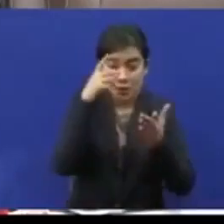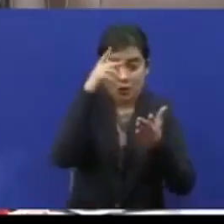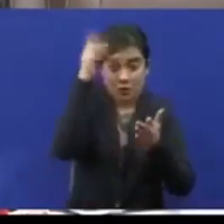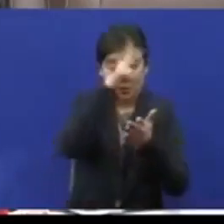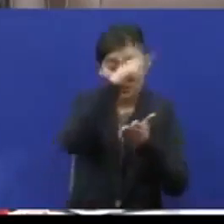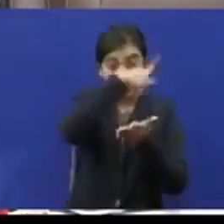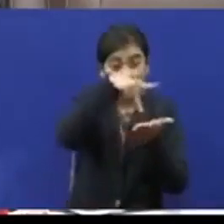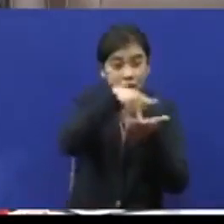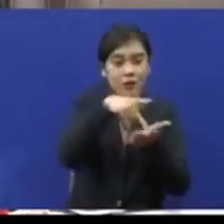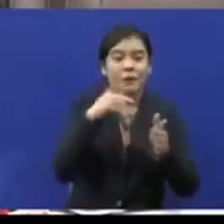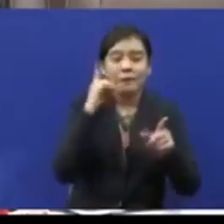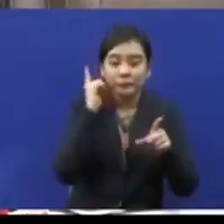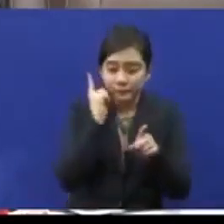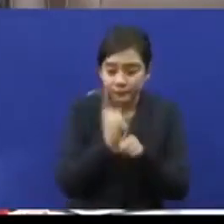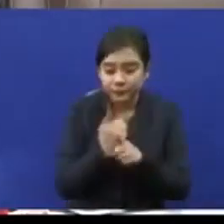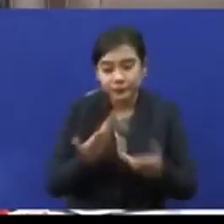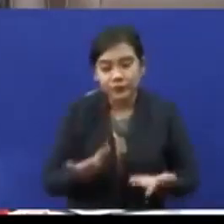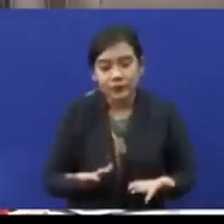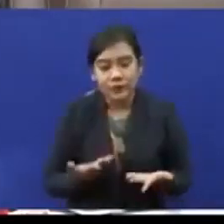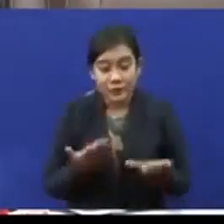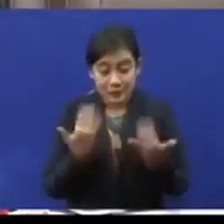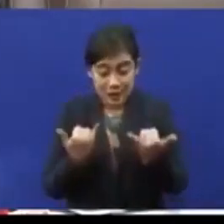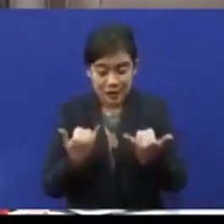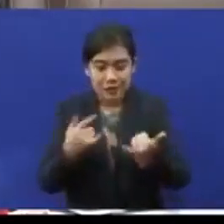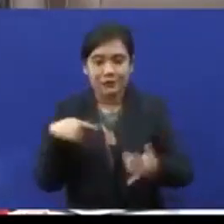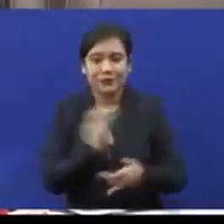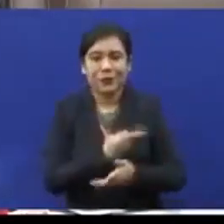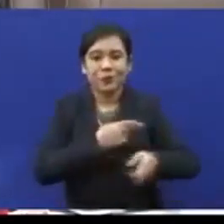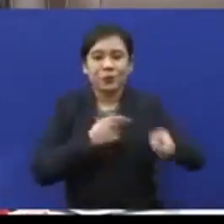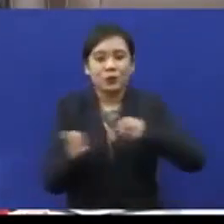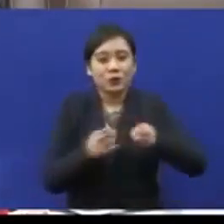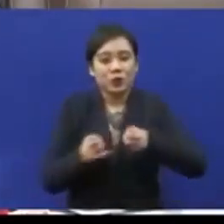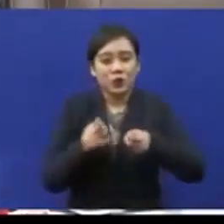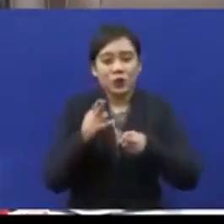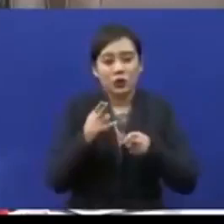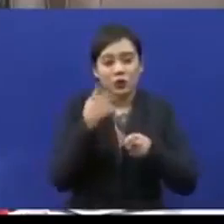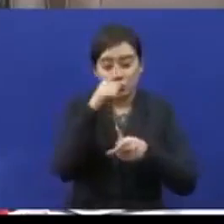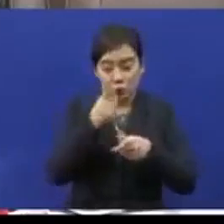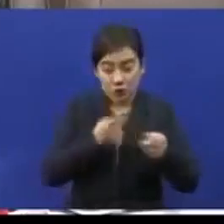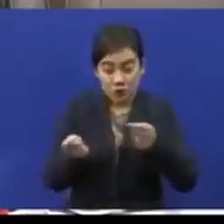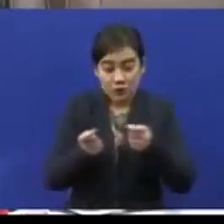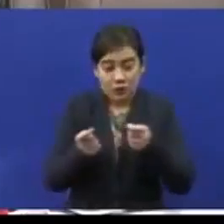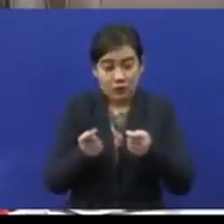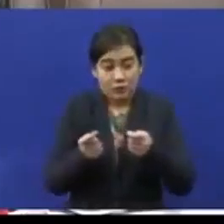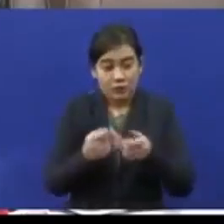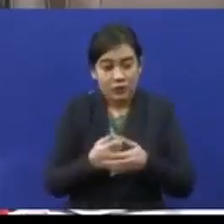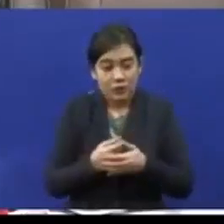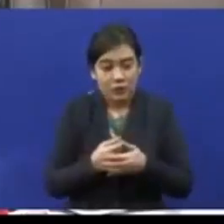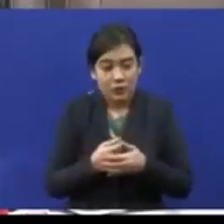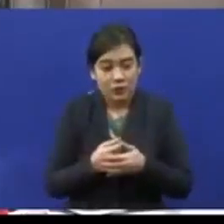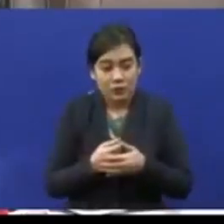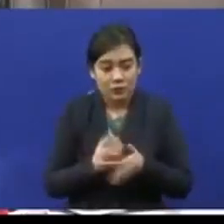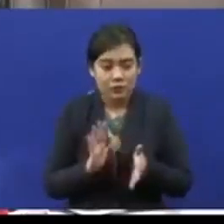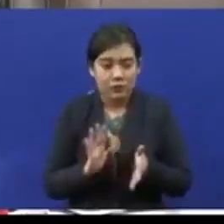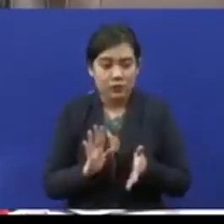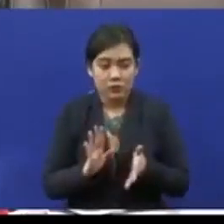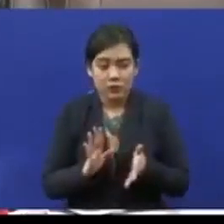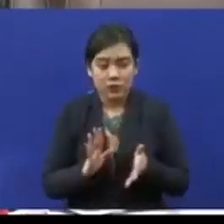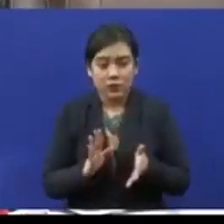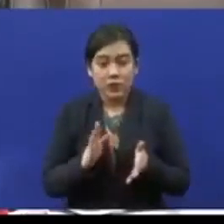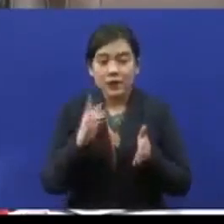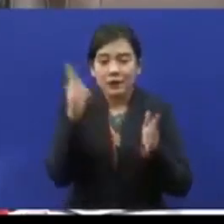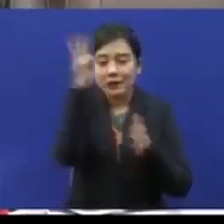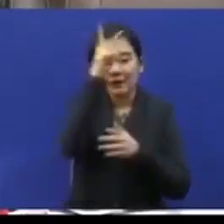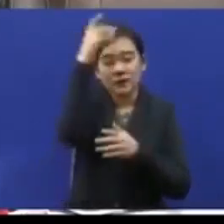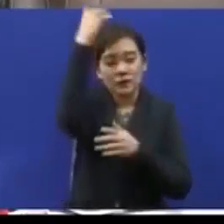Walaubagaimanapun, sementara kita berusaha untuk akhirnya mentadbir di Putrajaya, di PRU 14, Kerajaan Selangor